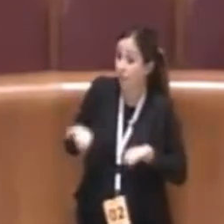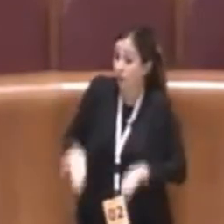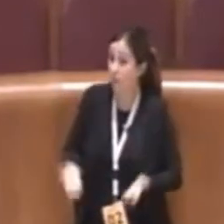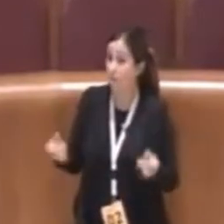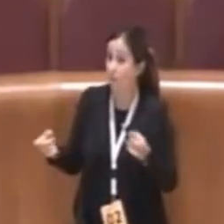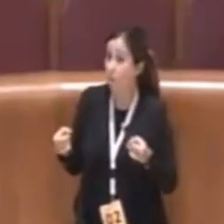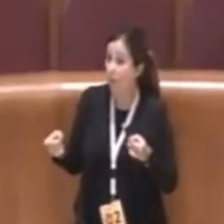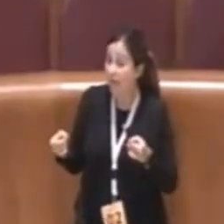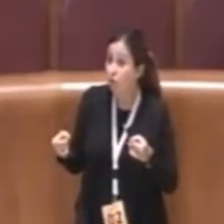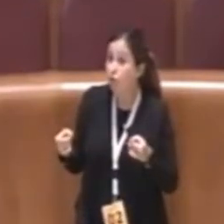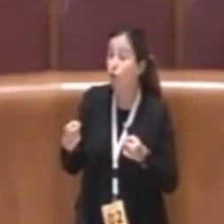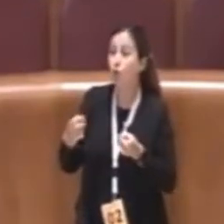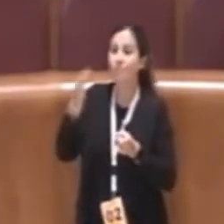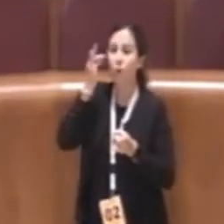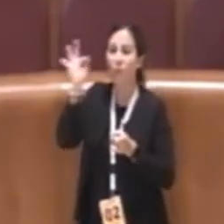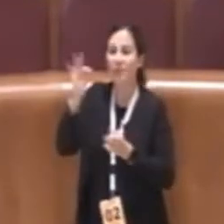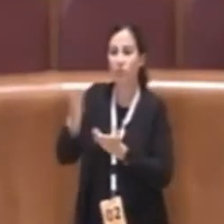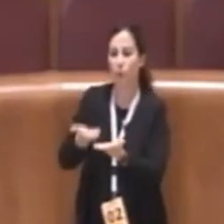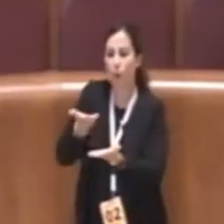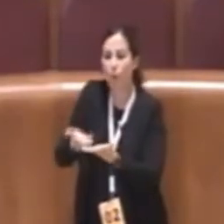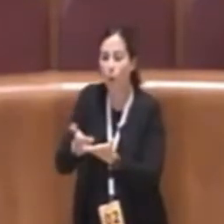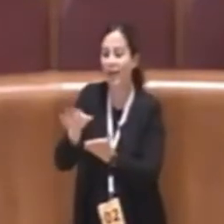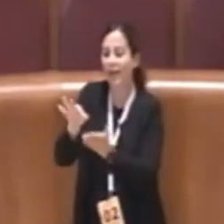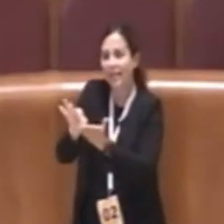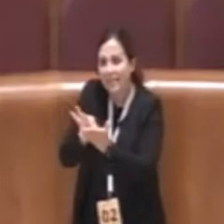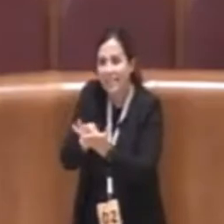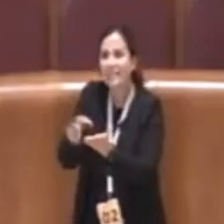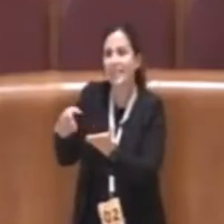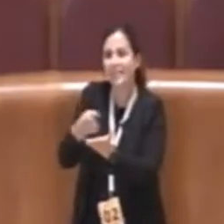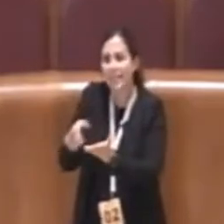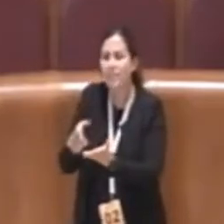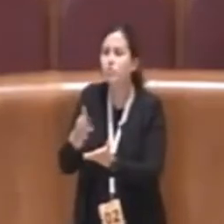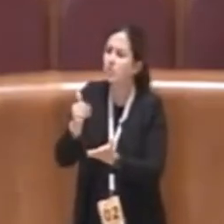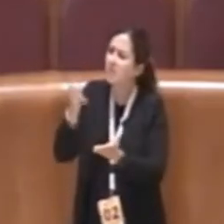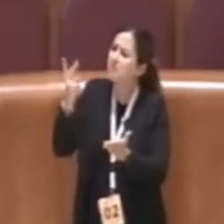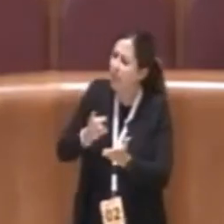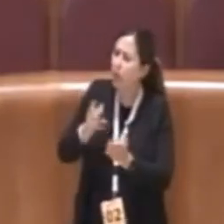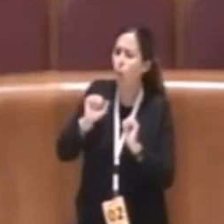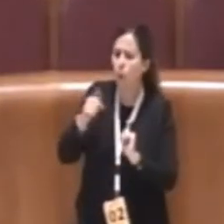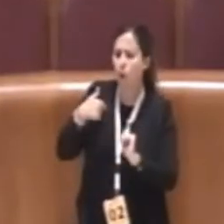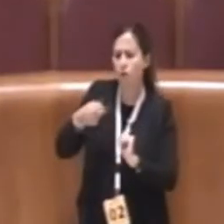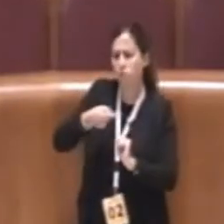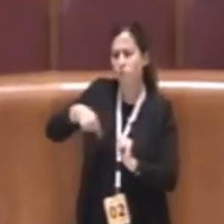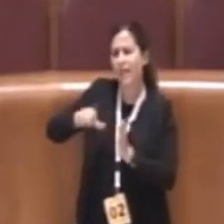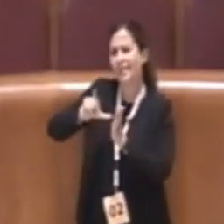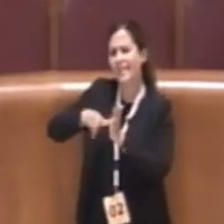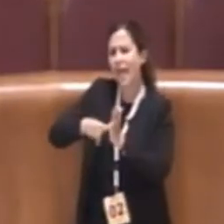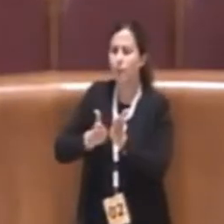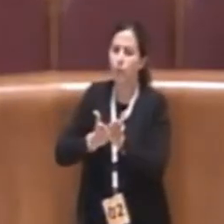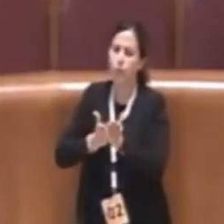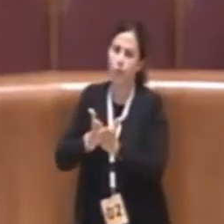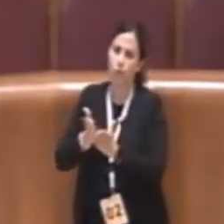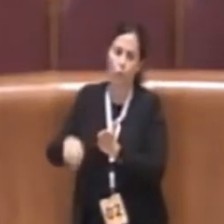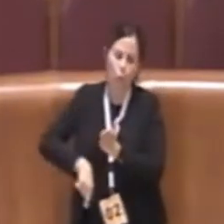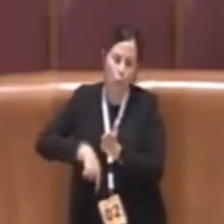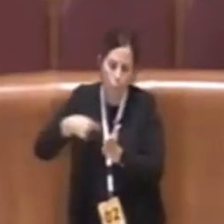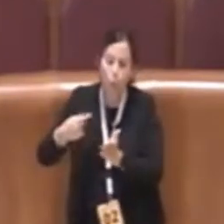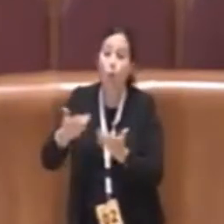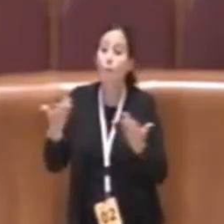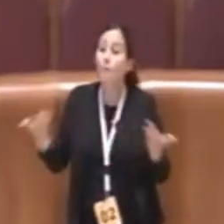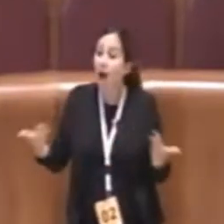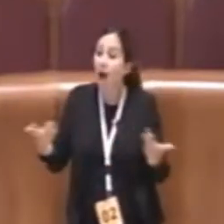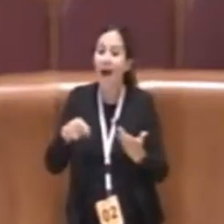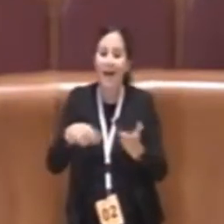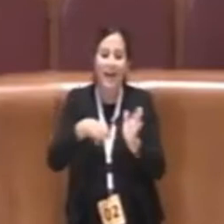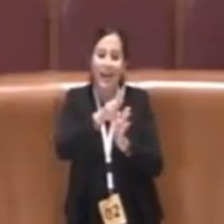controllo per carità ci avremmo messo anche tranto ma siccome il regolamento regionale del 2012 e forse se lo